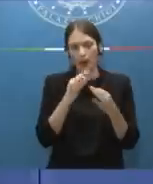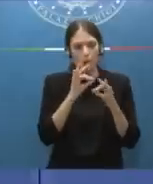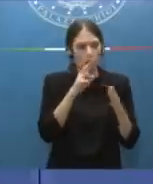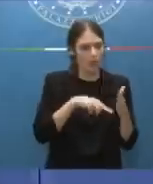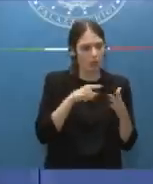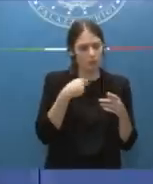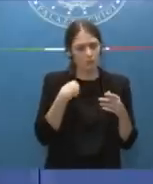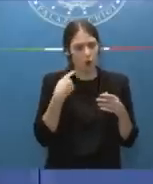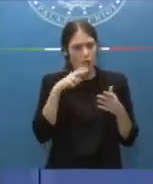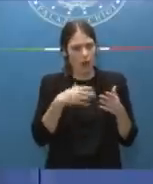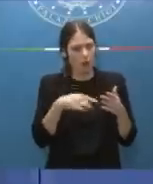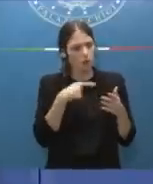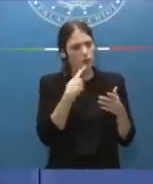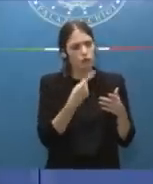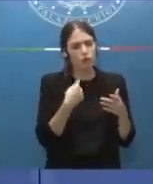problemi.